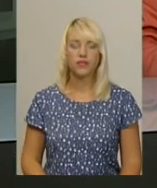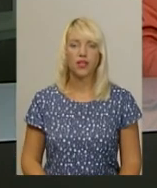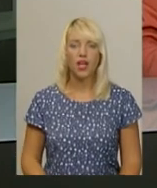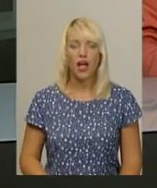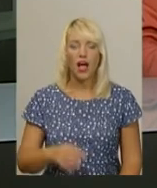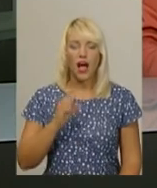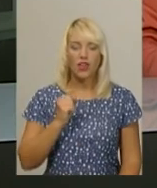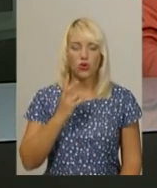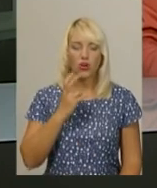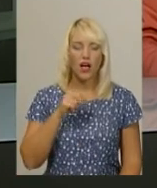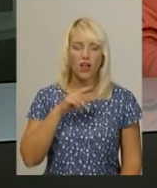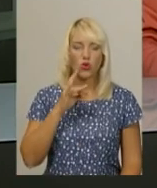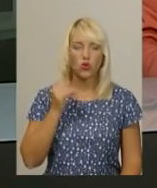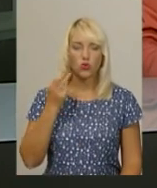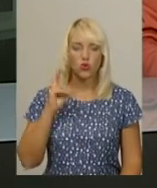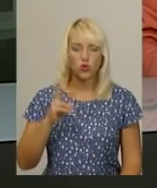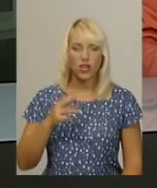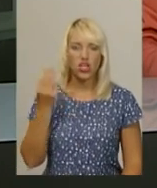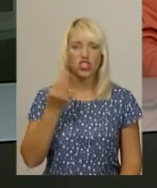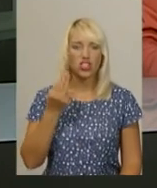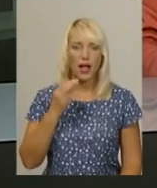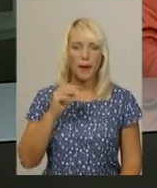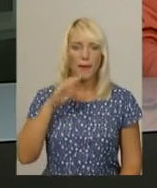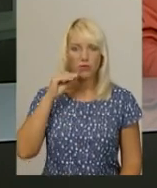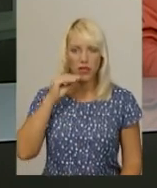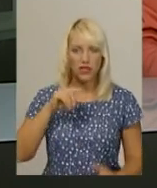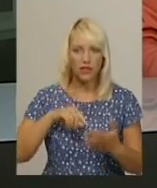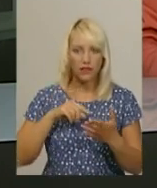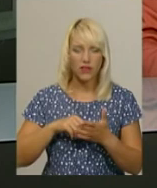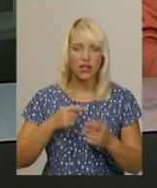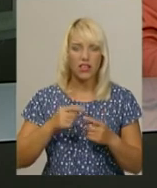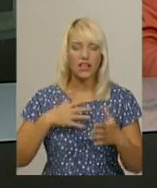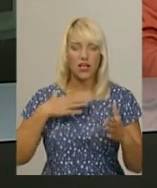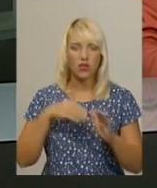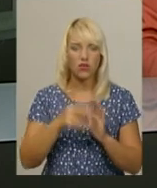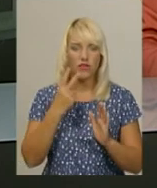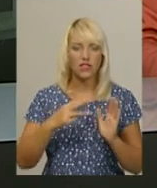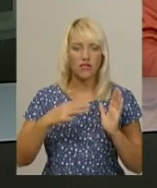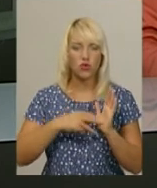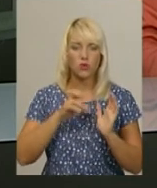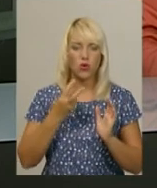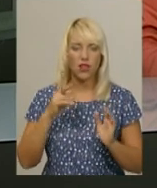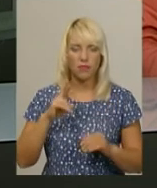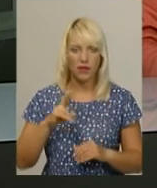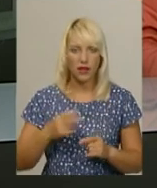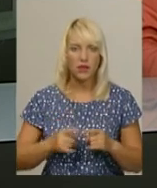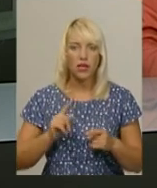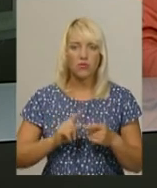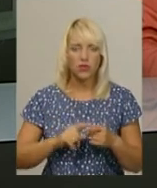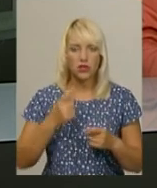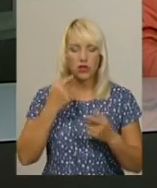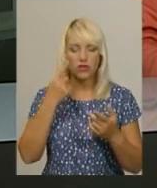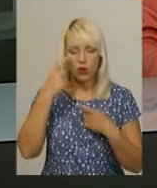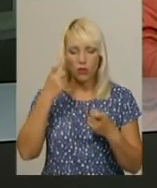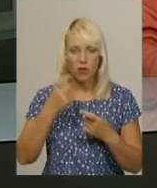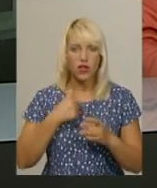Анатолій Андрошук із Шепетівки загинув у суботу 28 липня в зоні операції об'єднаних сил. Цю інформацію сьогодні